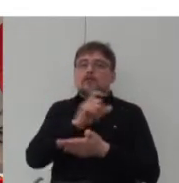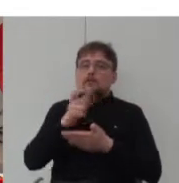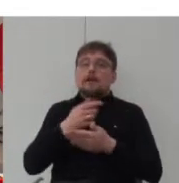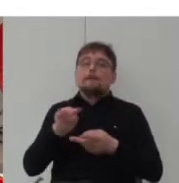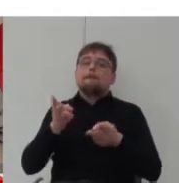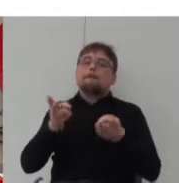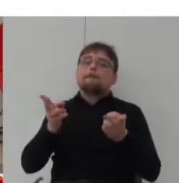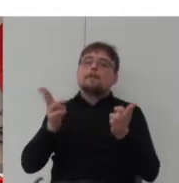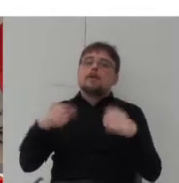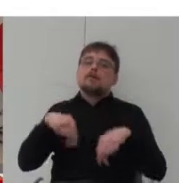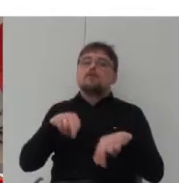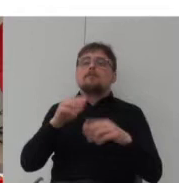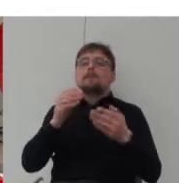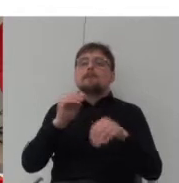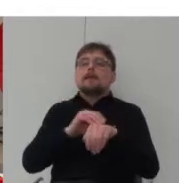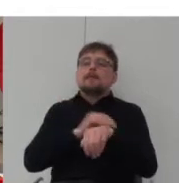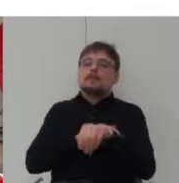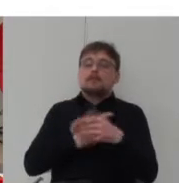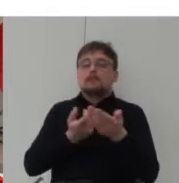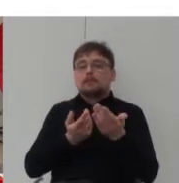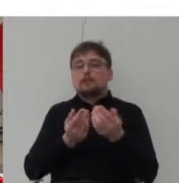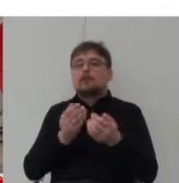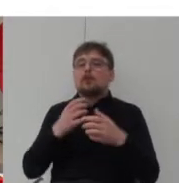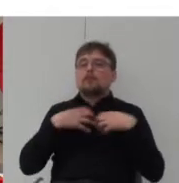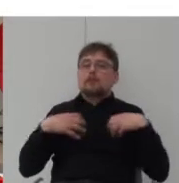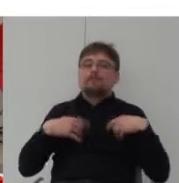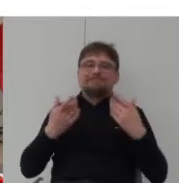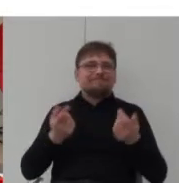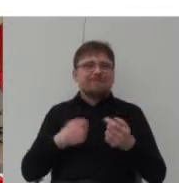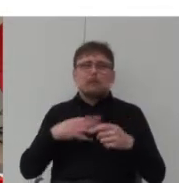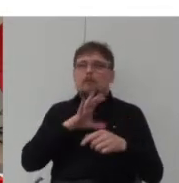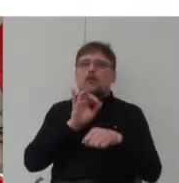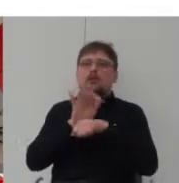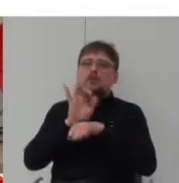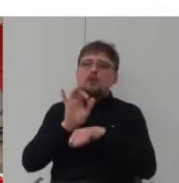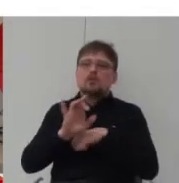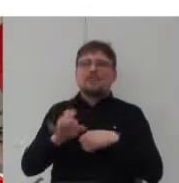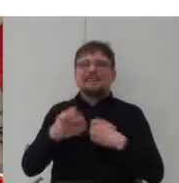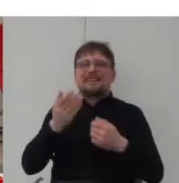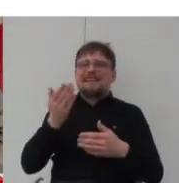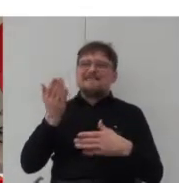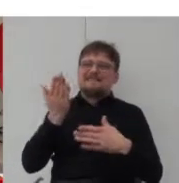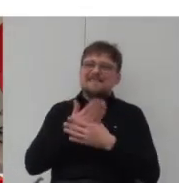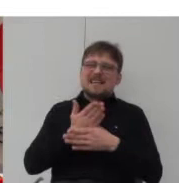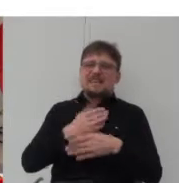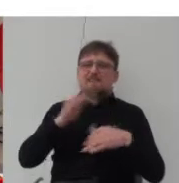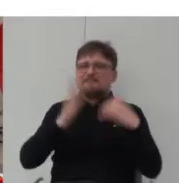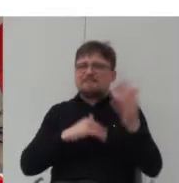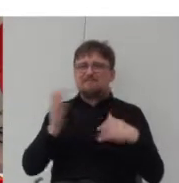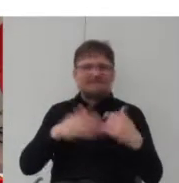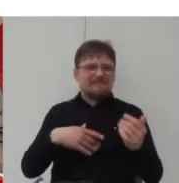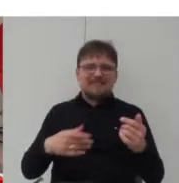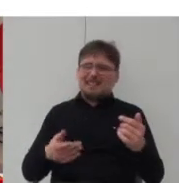personalizacja i krytyka masowego budownictwa pojęcia związane z ekologią z równoważonym rozwojem i partycypacją